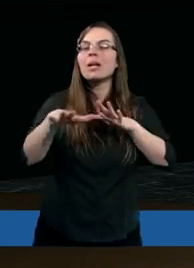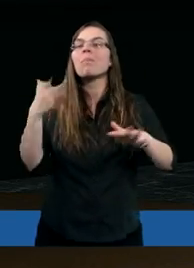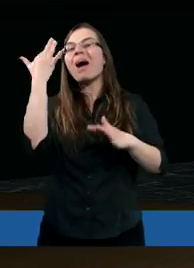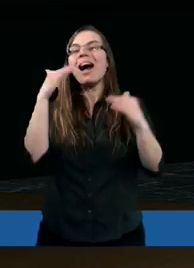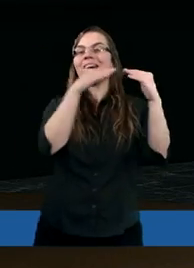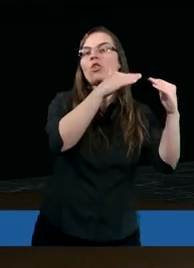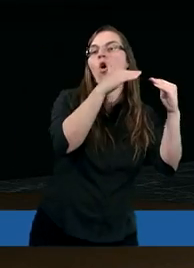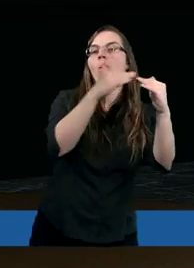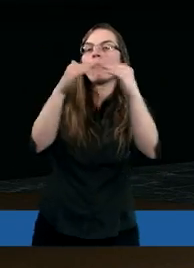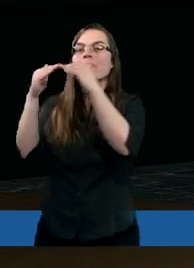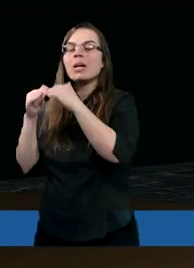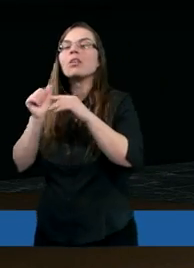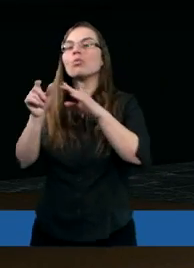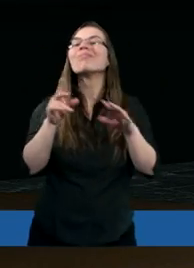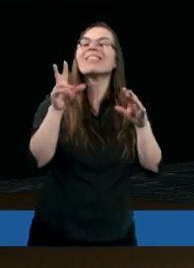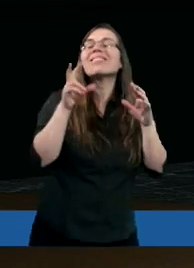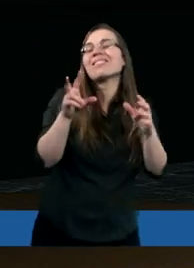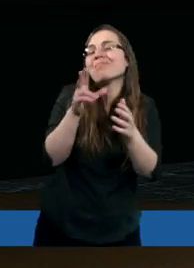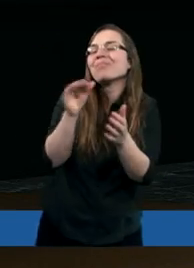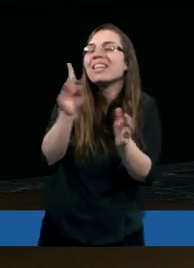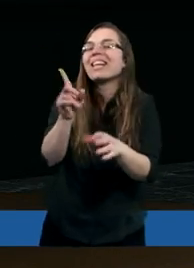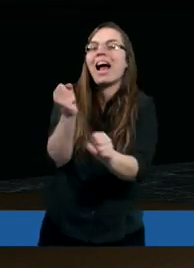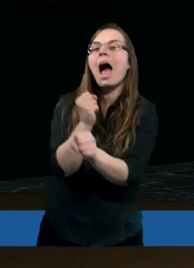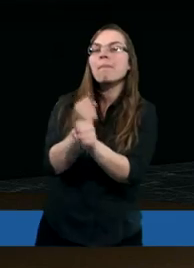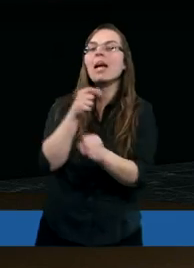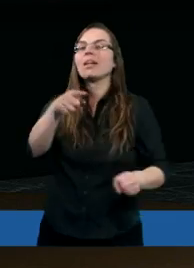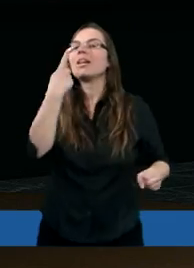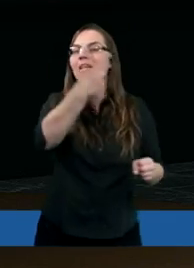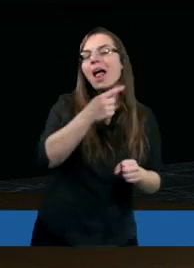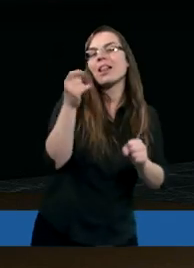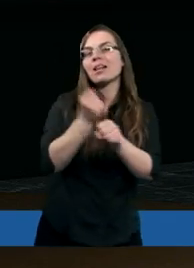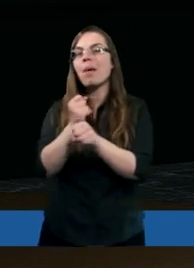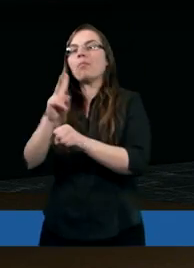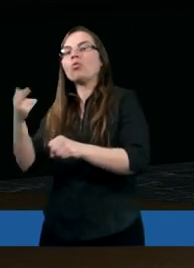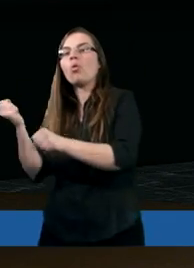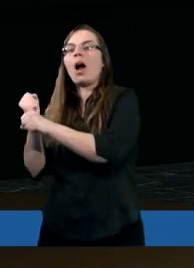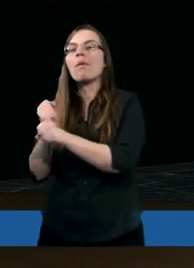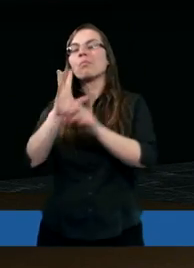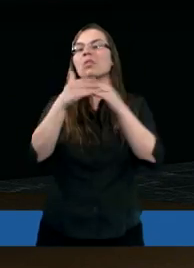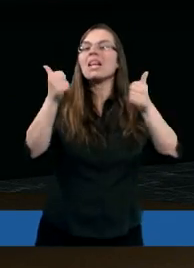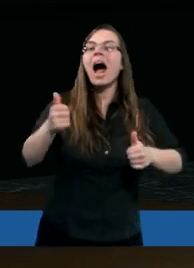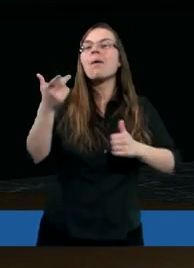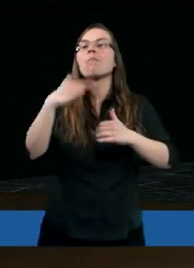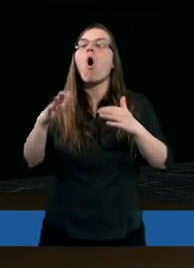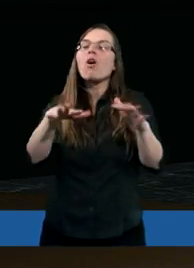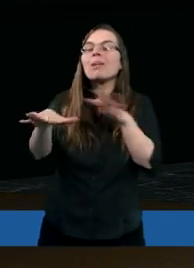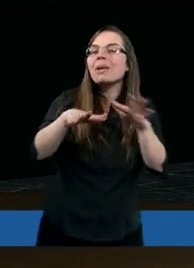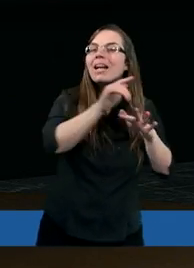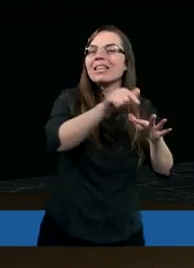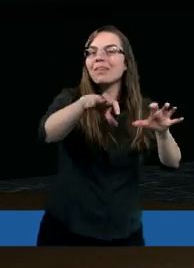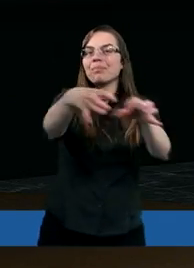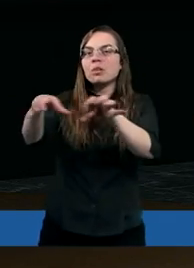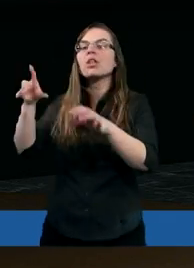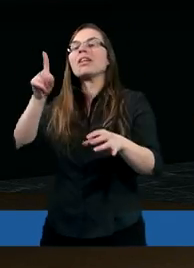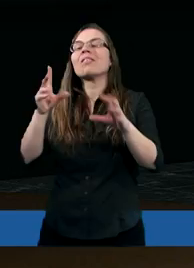stare domy, które są typowo z kamienia. To jest coś pięknego. Jeden kamień od drugiego pięknie, cała podmurówka wielka i na tym dom